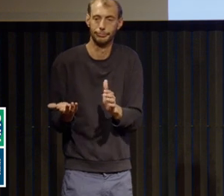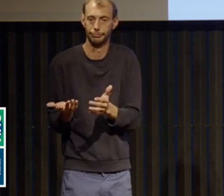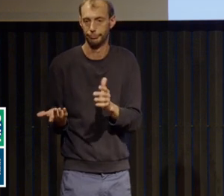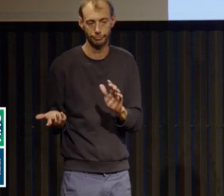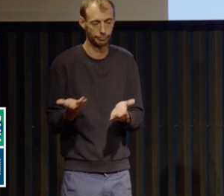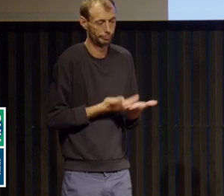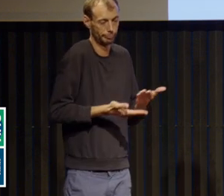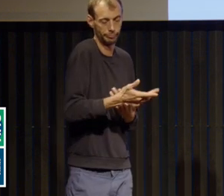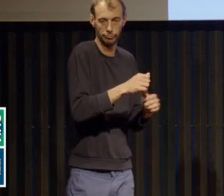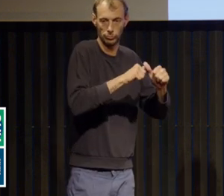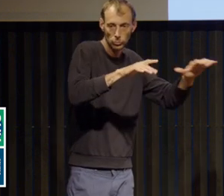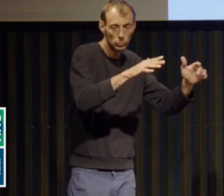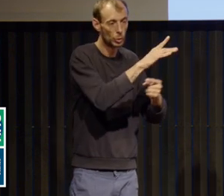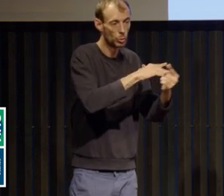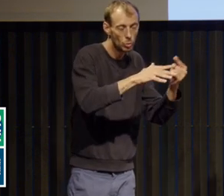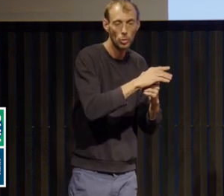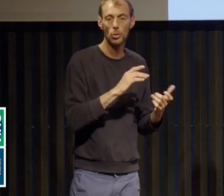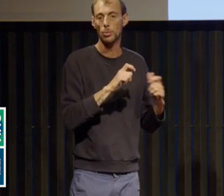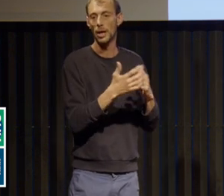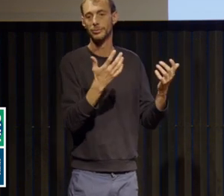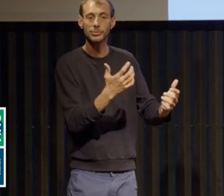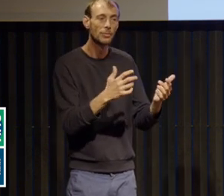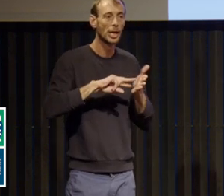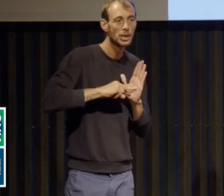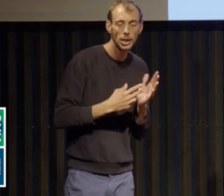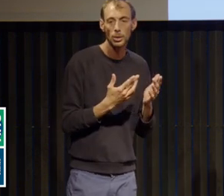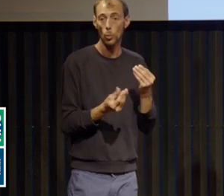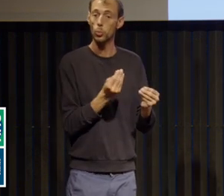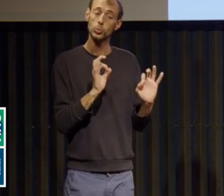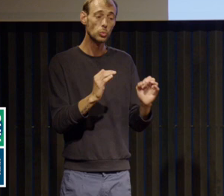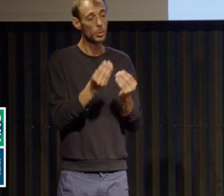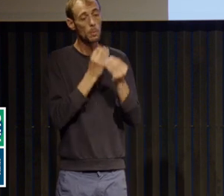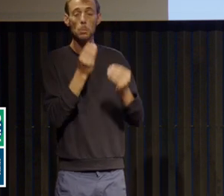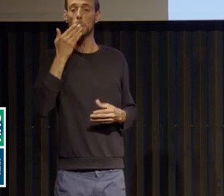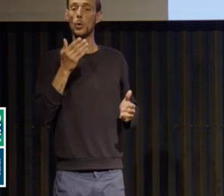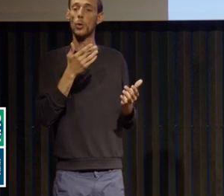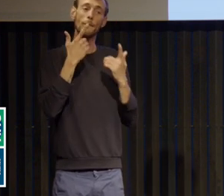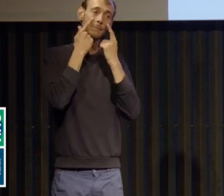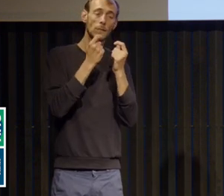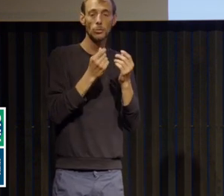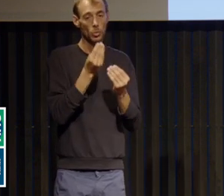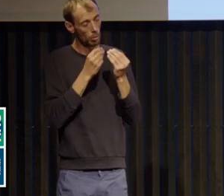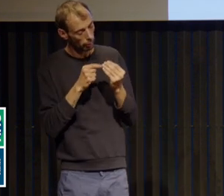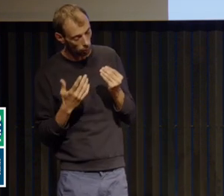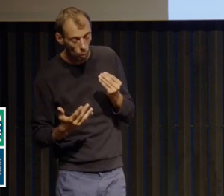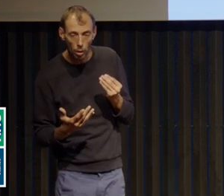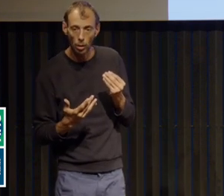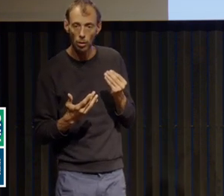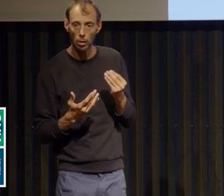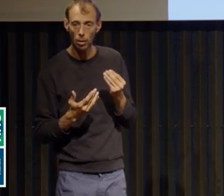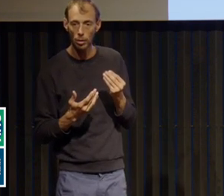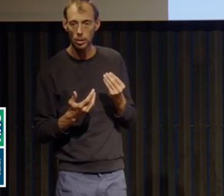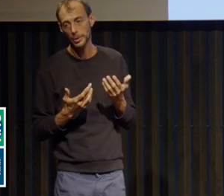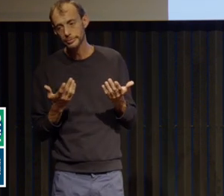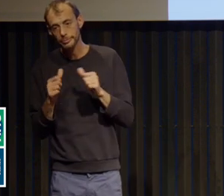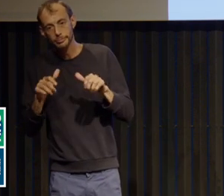débuts de régime, un but amigrissant, la volonté de mieux manger, tout simplement, faisant attention à l'augmentation du sport à la maison. Alors,